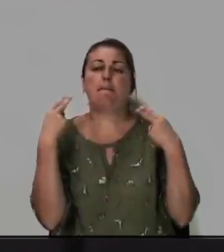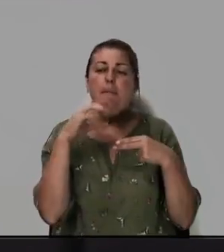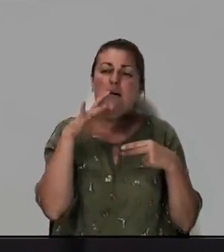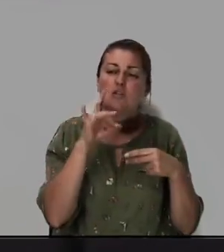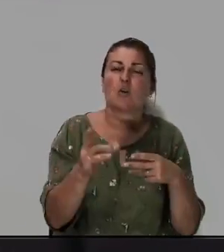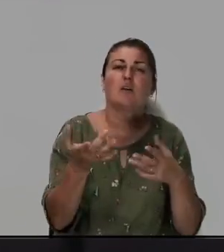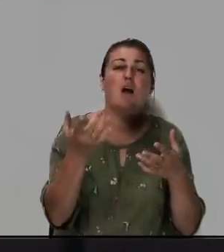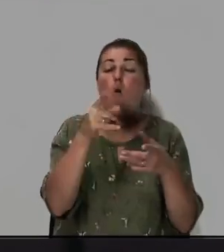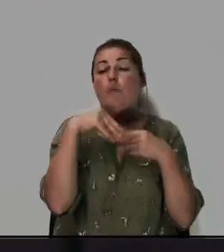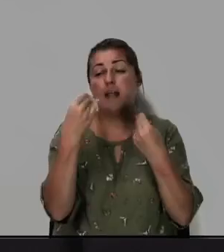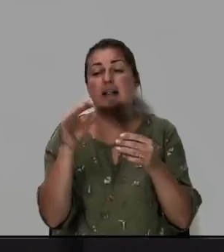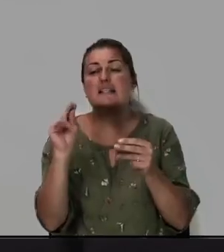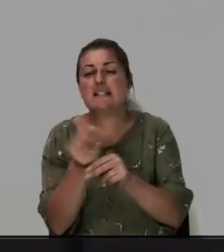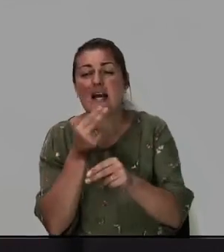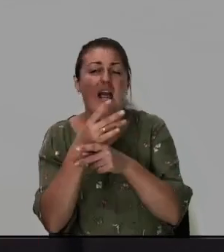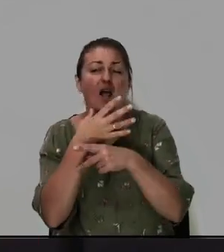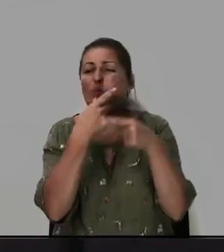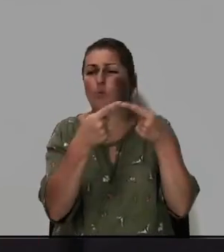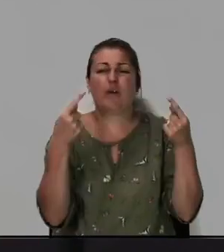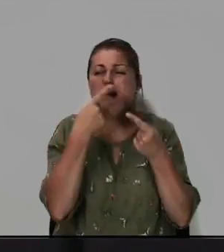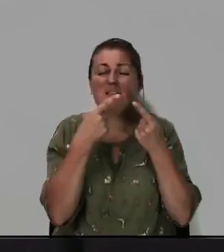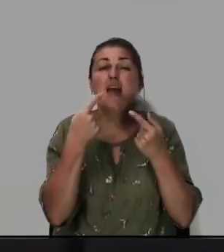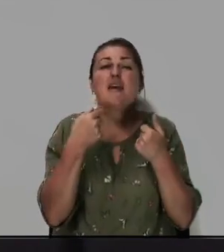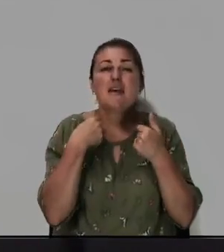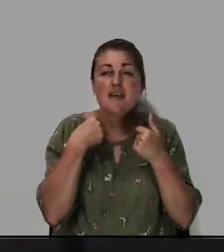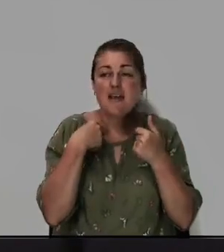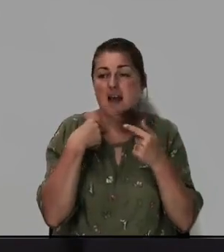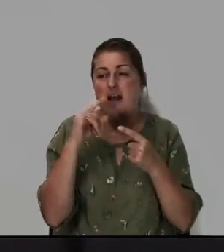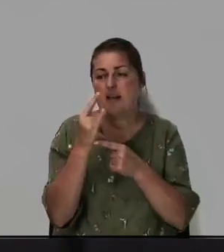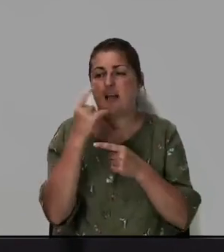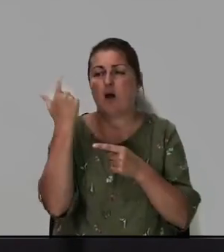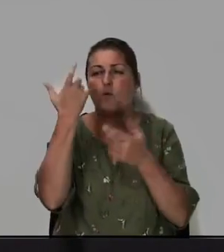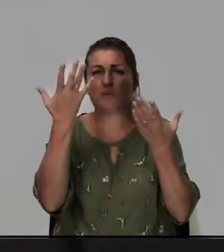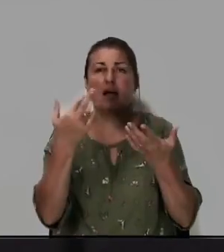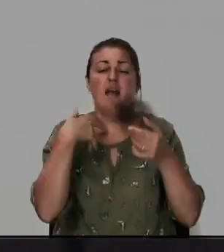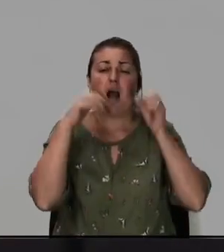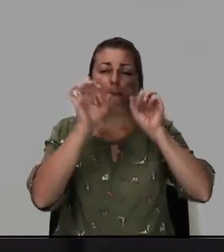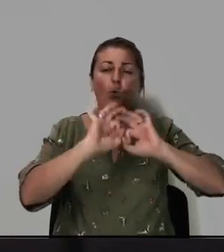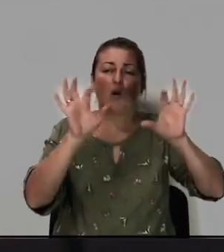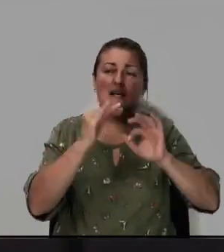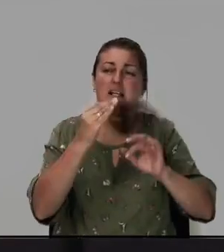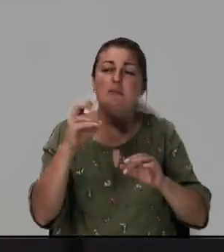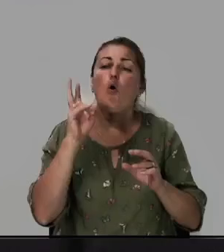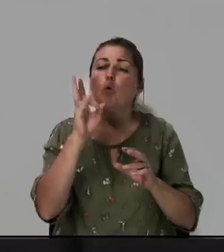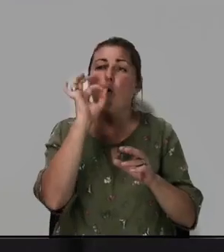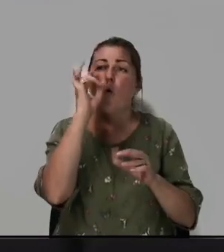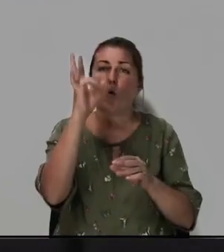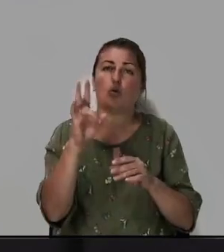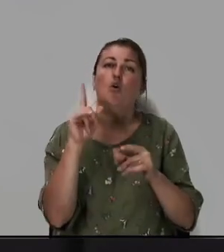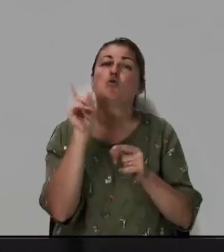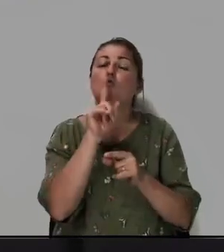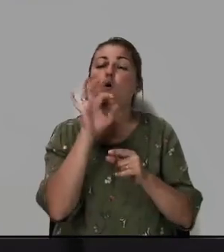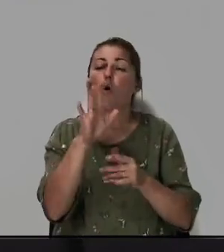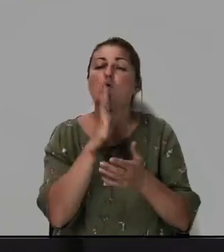имея дар исцеления или пророчества, или другие языки, и я дитя Господа, я могу рассказать ему, кто он, что